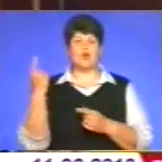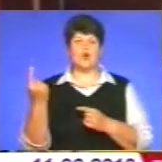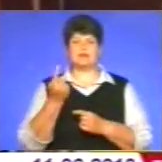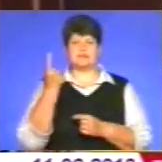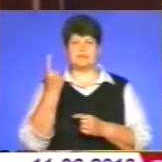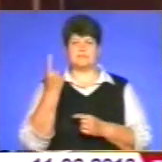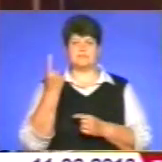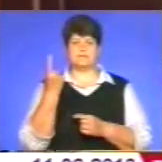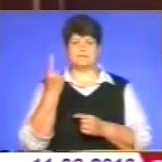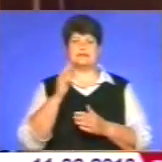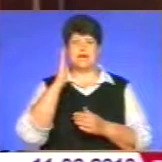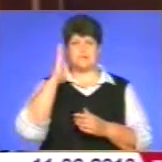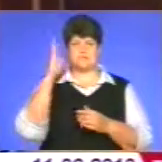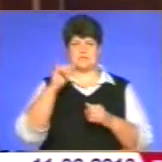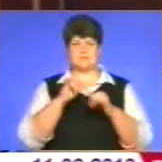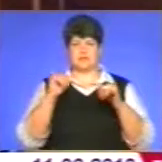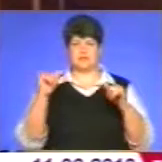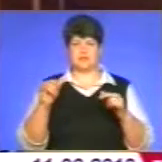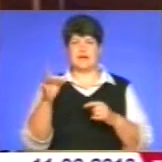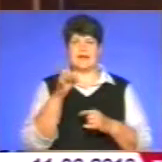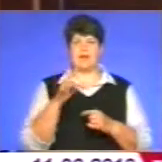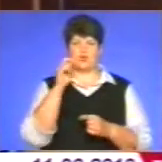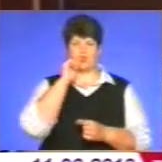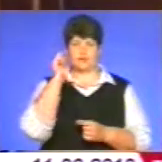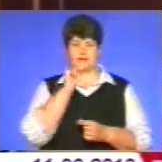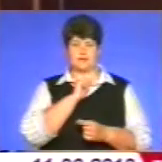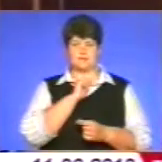з найперспективніших регіонів України.